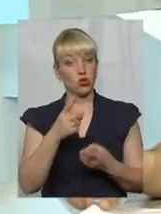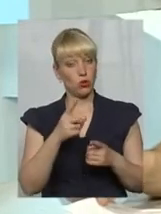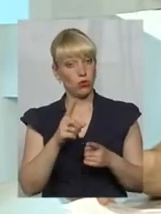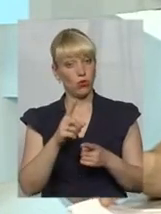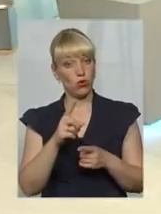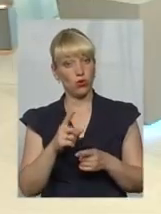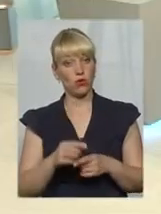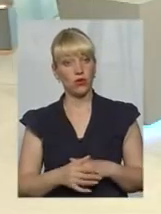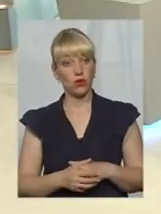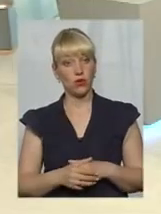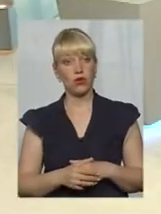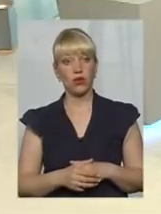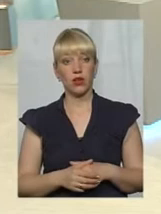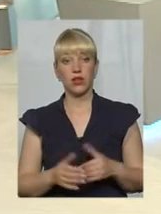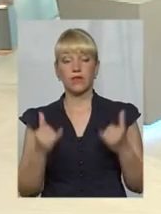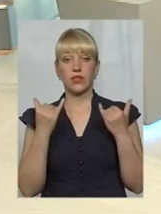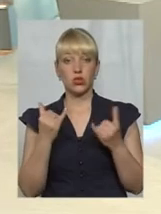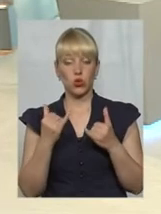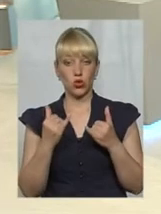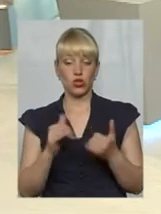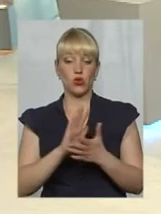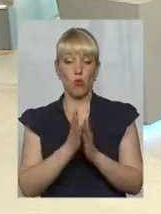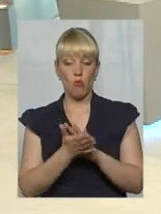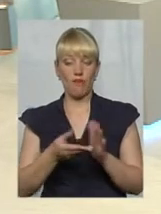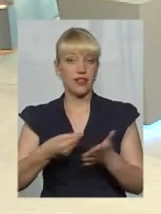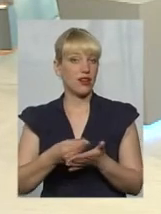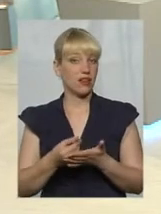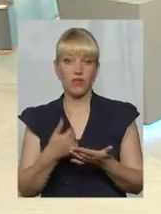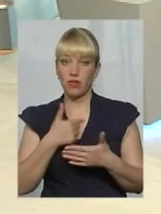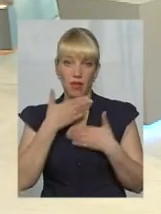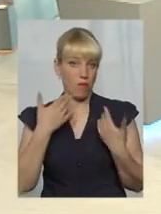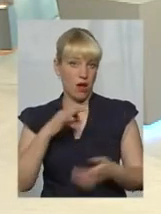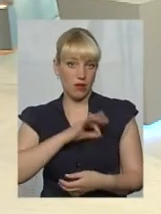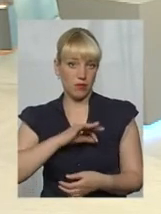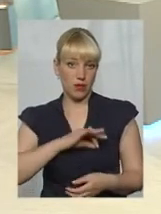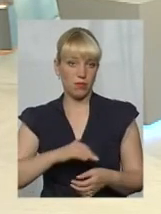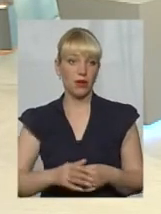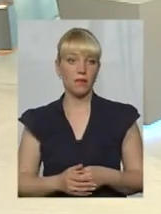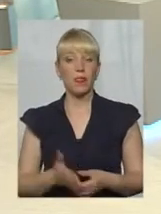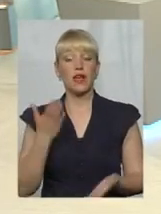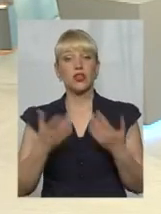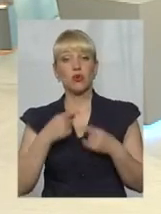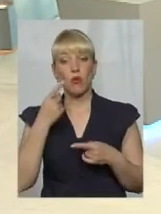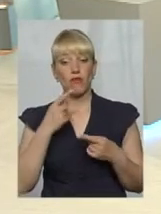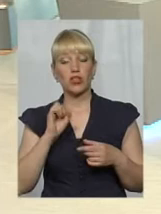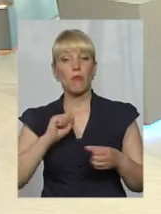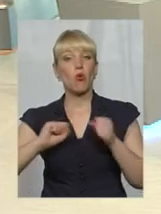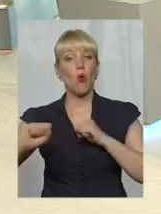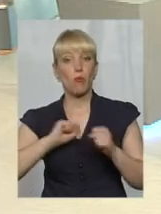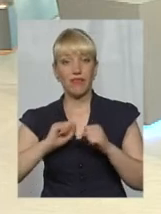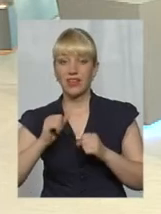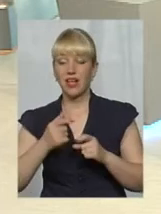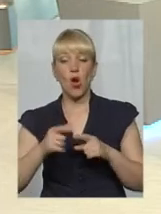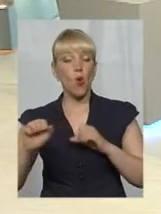складових... В сьогоднішньому тарифі немає. Ну, якщо ми говоримо про призначення управителів, управитель не прийде на